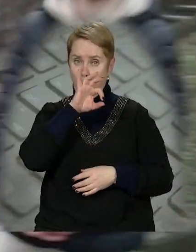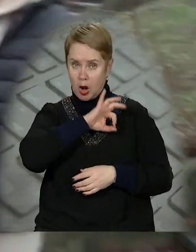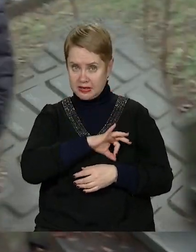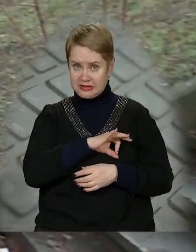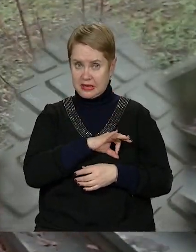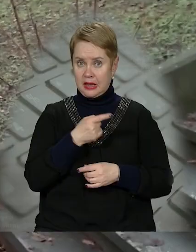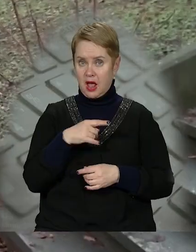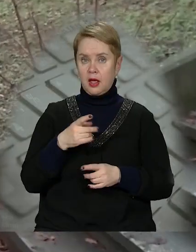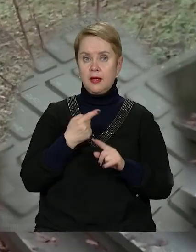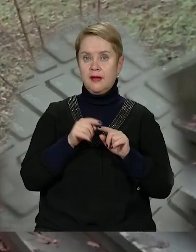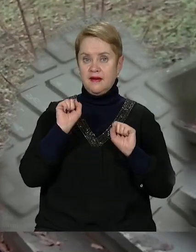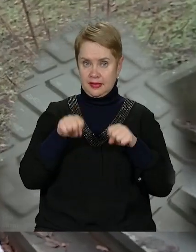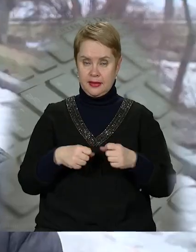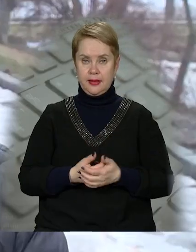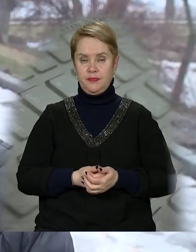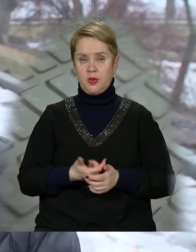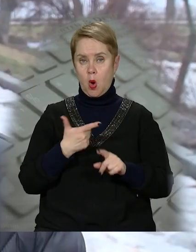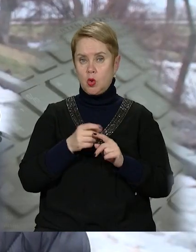корисна і доволі ефективна.